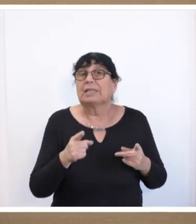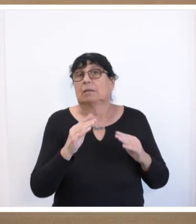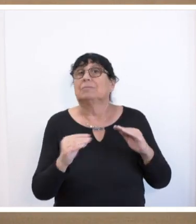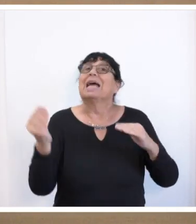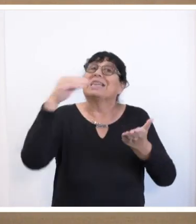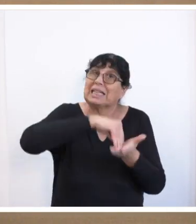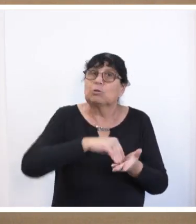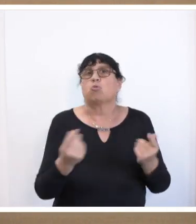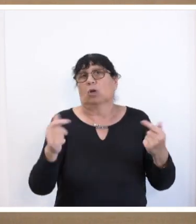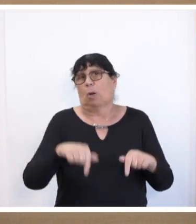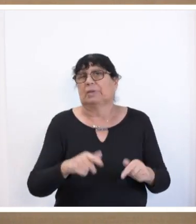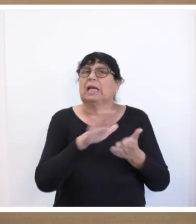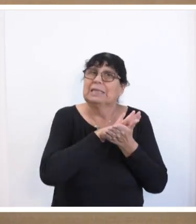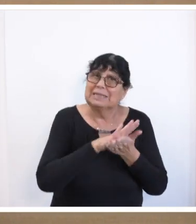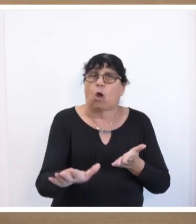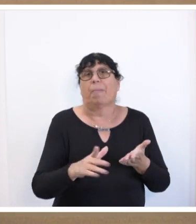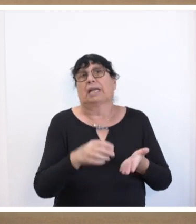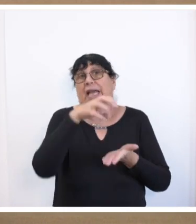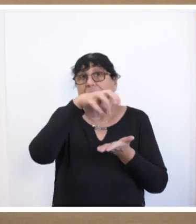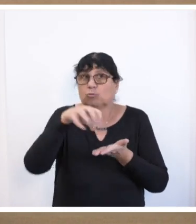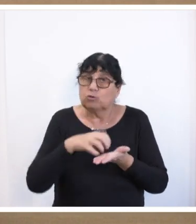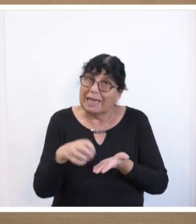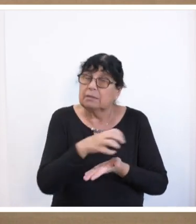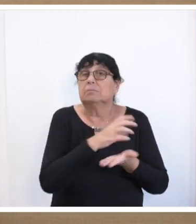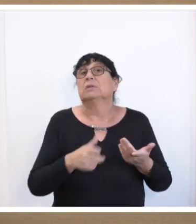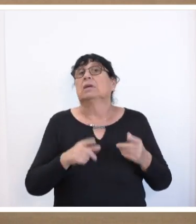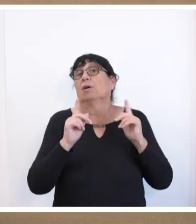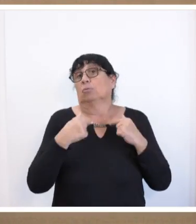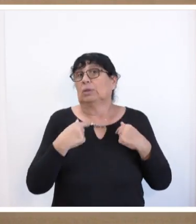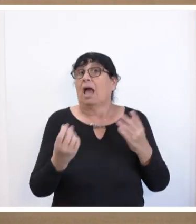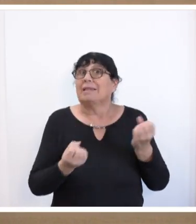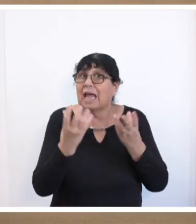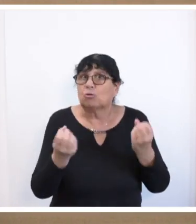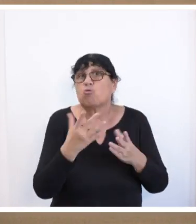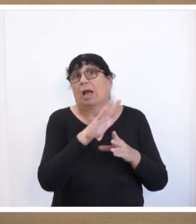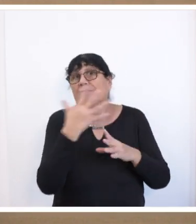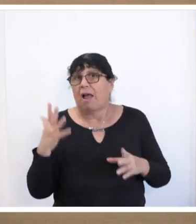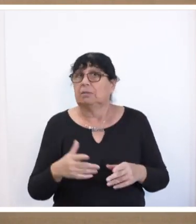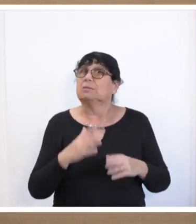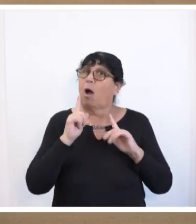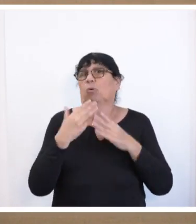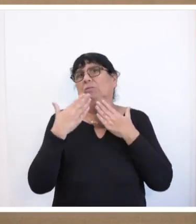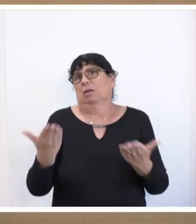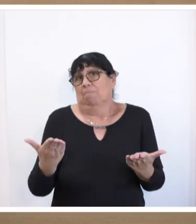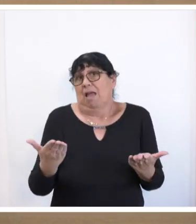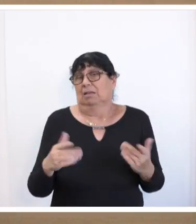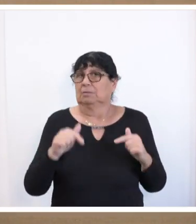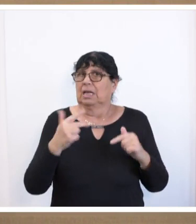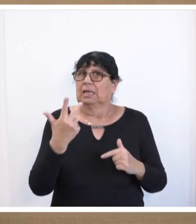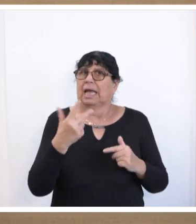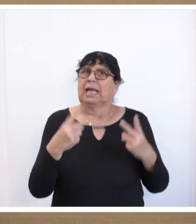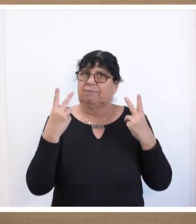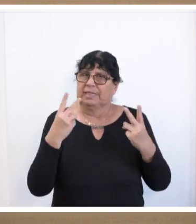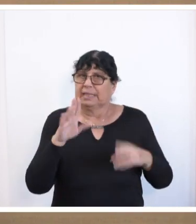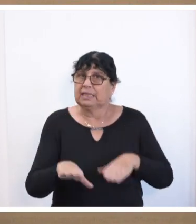dazukommen. Die Sauberkeit in Städten wie in Wald und Natur wird es uns danken. Damit wären wir drei wichtige Schritte in die